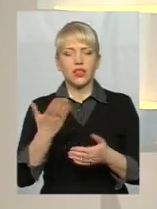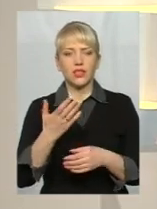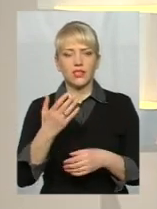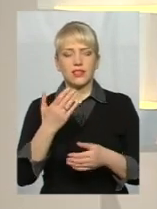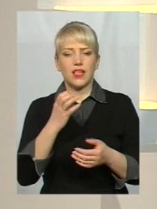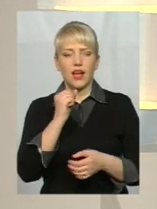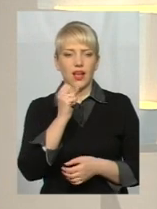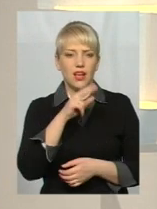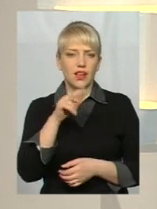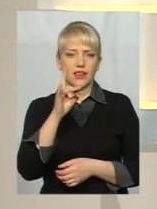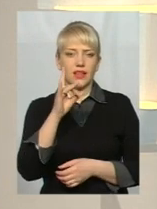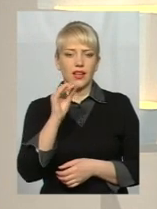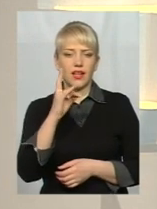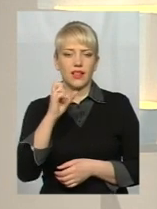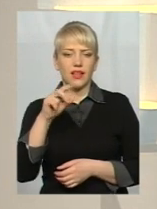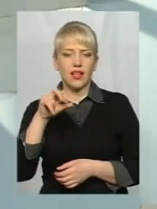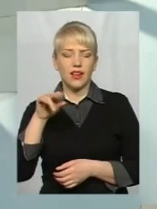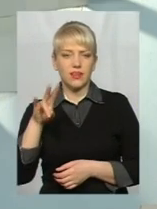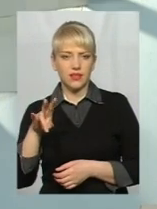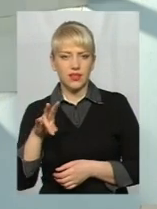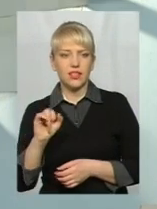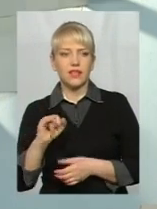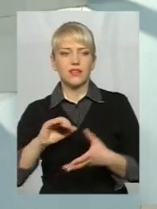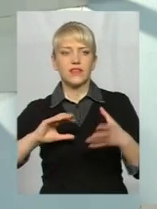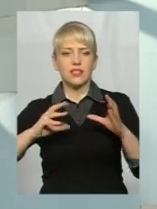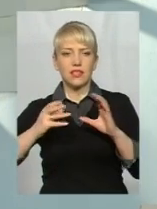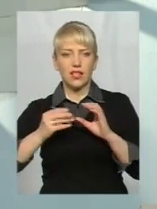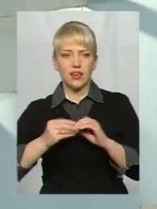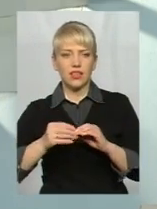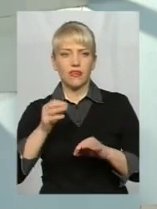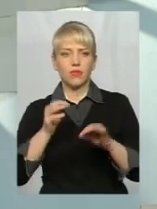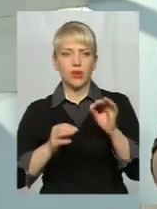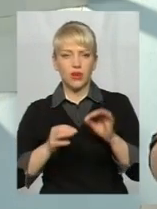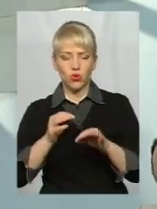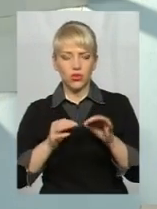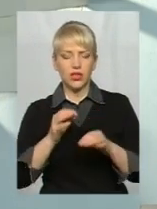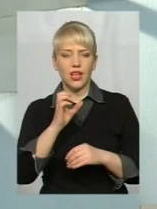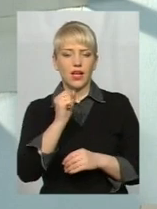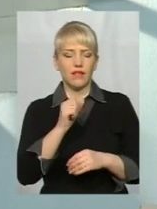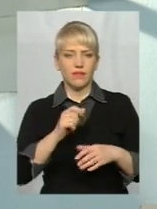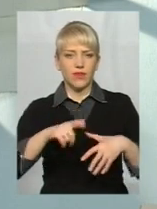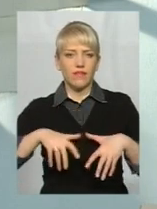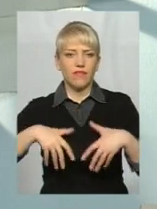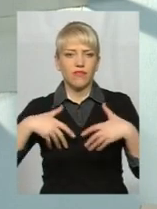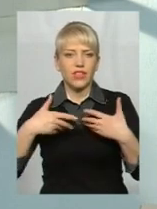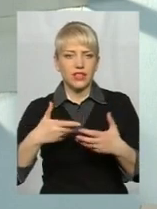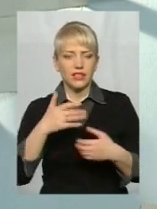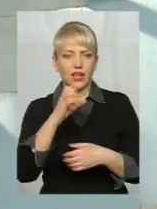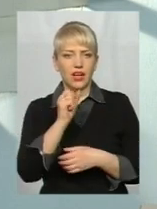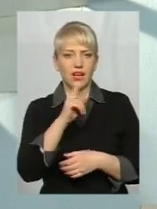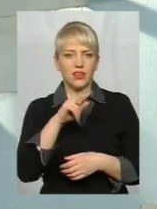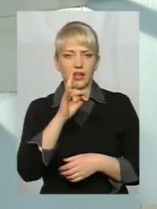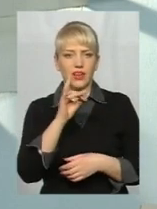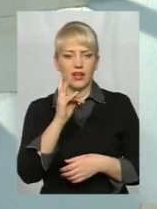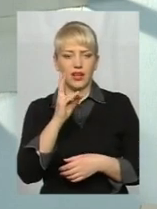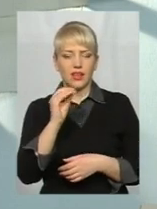адреналіну. І взагалі-то в природі адреналін придуманий отакий викид адреналіну, придуманий